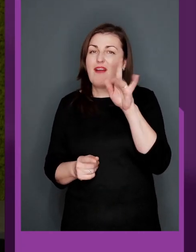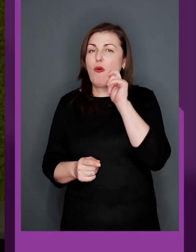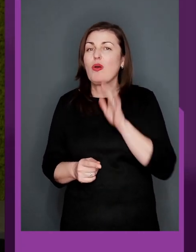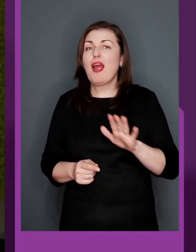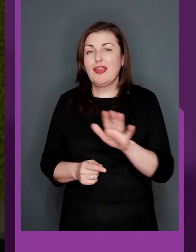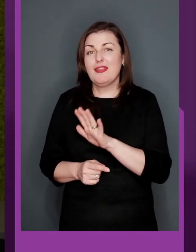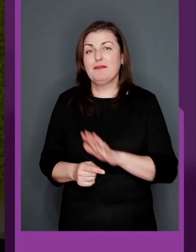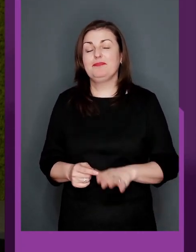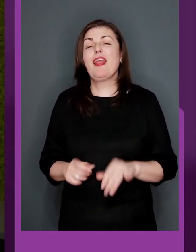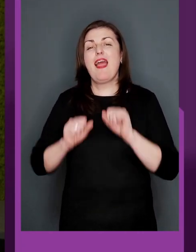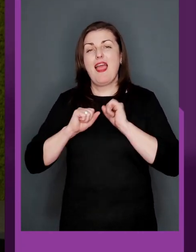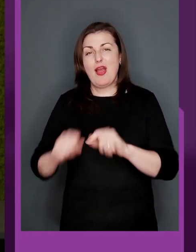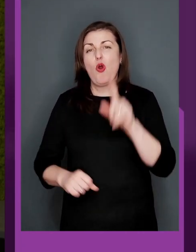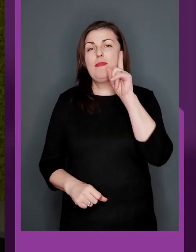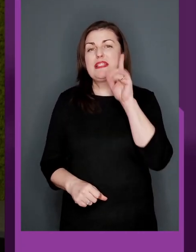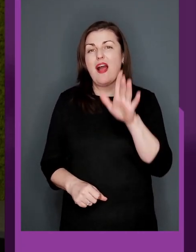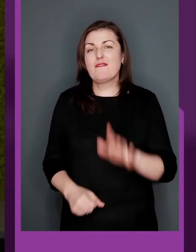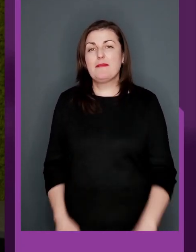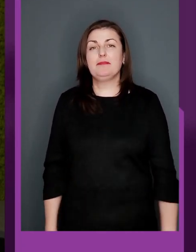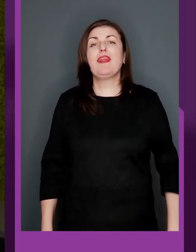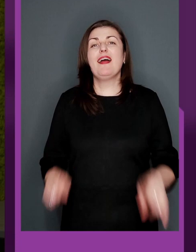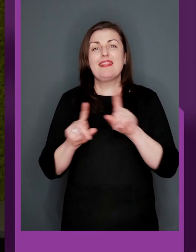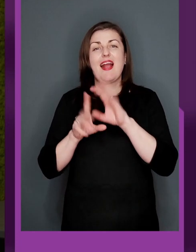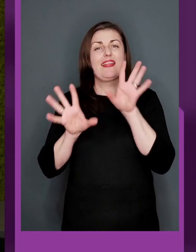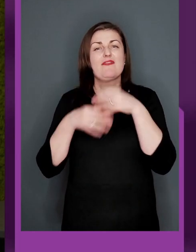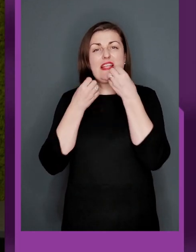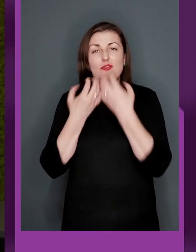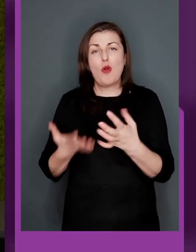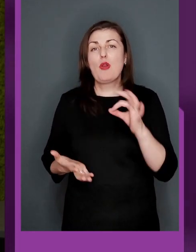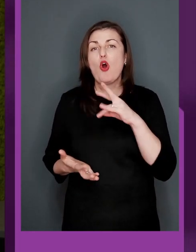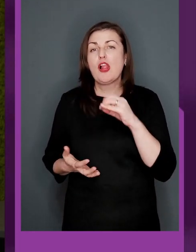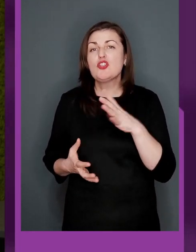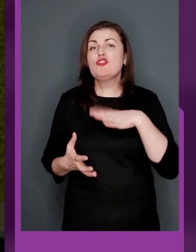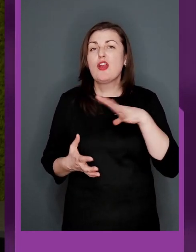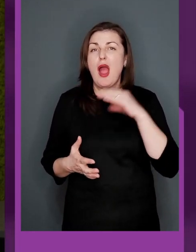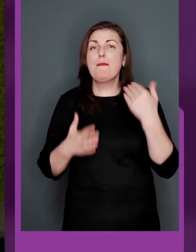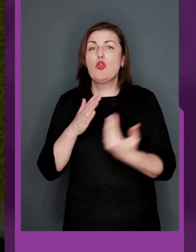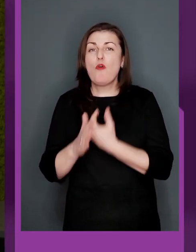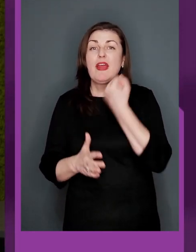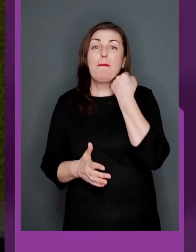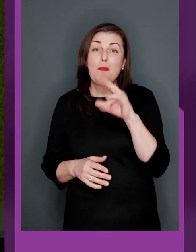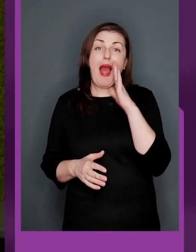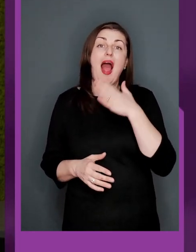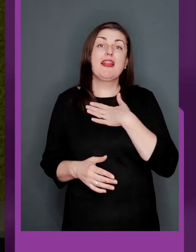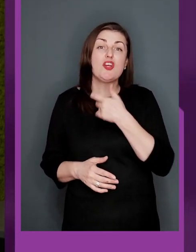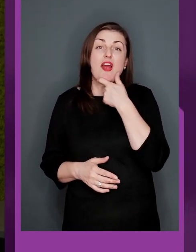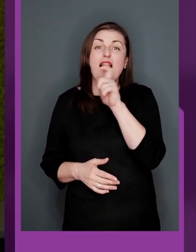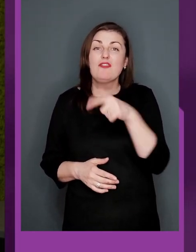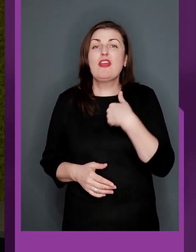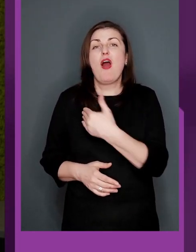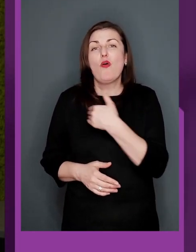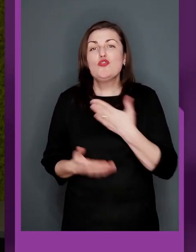сказати вам ще раз спасибі і слава Україні! Героям слава! Так, на все добре, Олеже, чекаємо нових